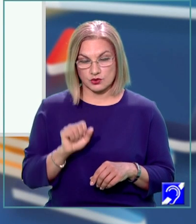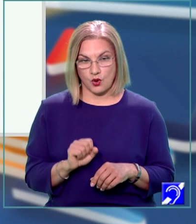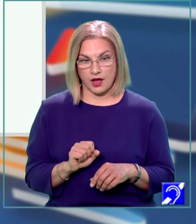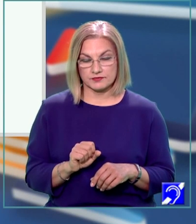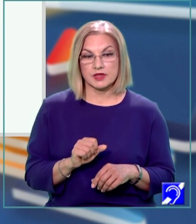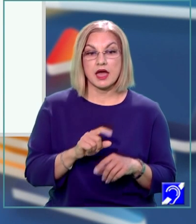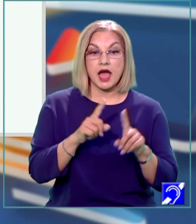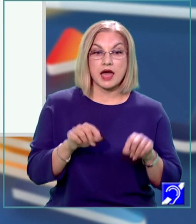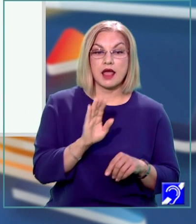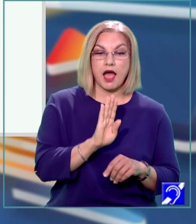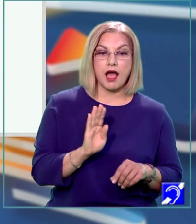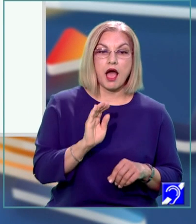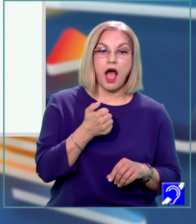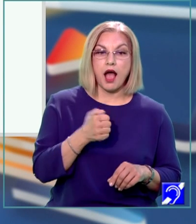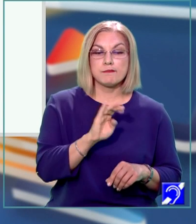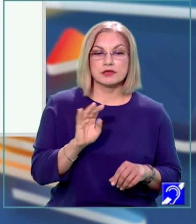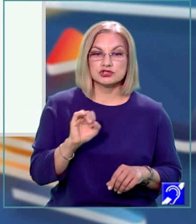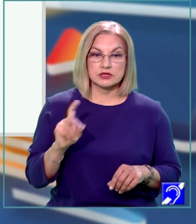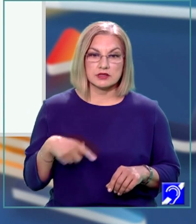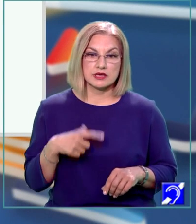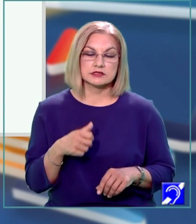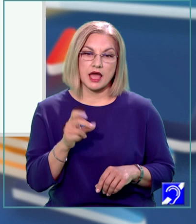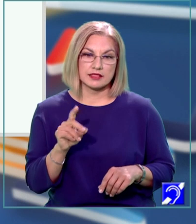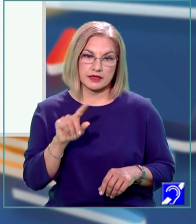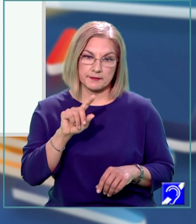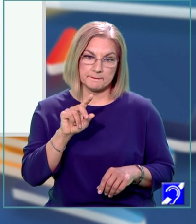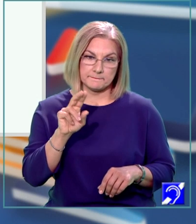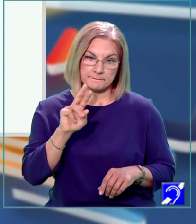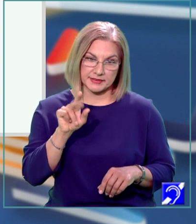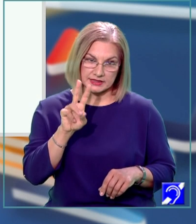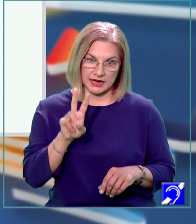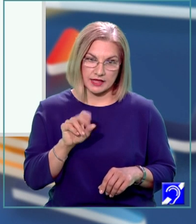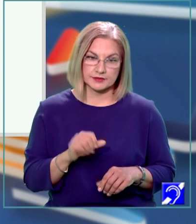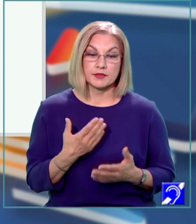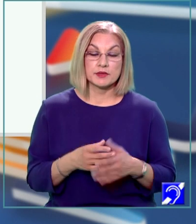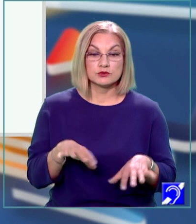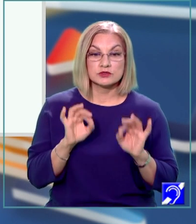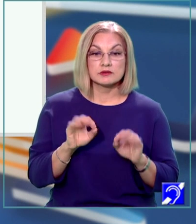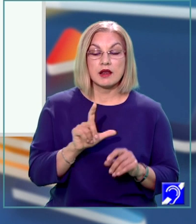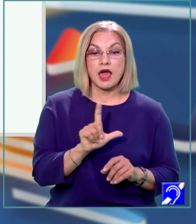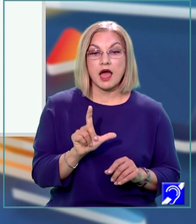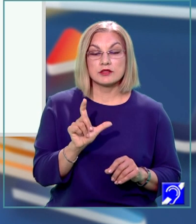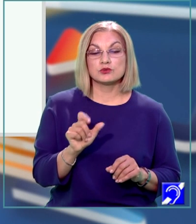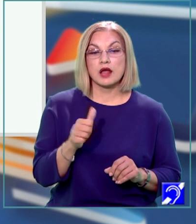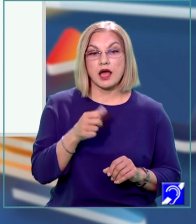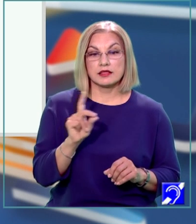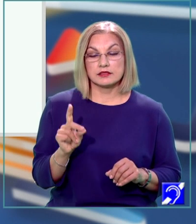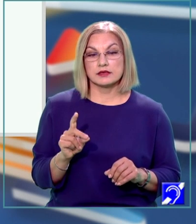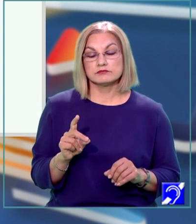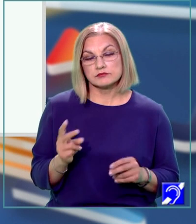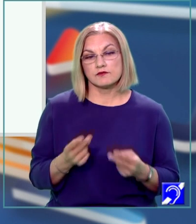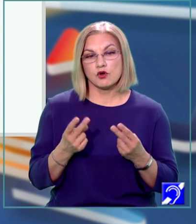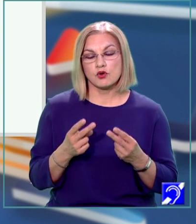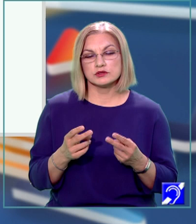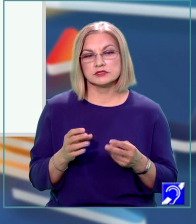ABCD, să spunem că este AD pătrat. Pentru determinarea laturii AD vom folosi acum relația